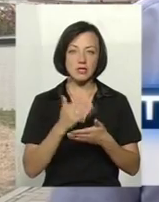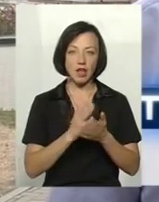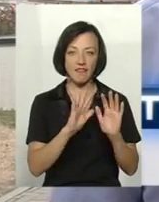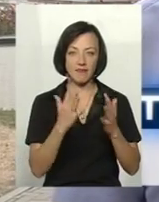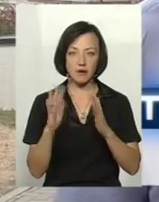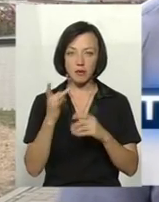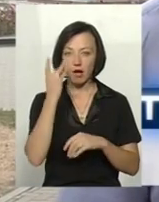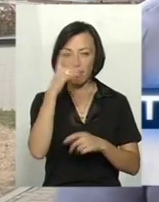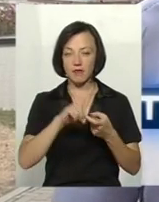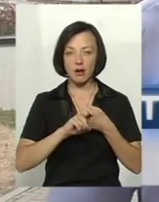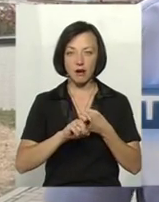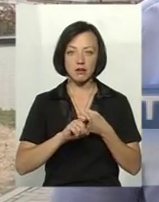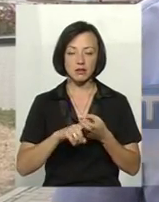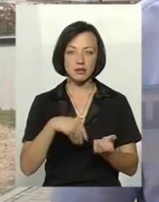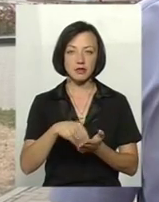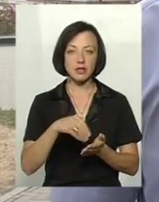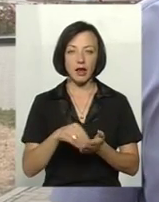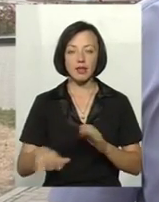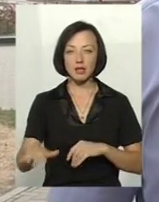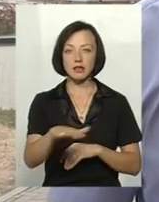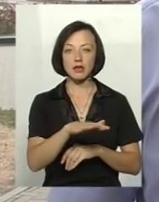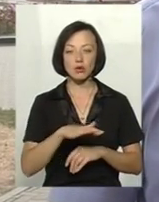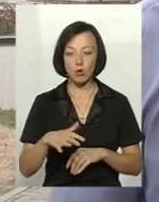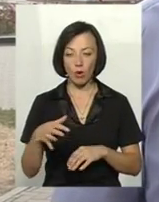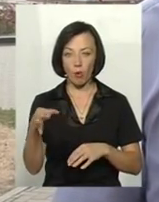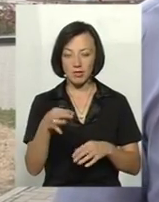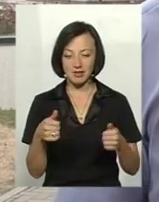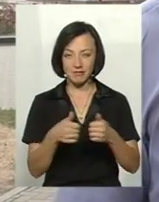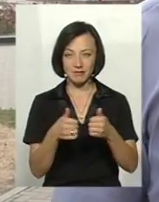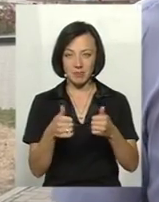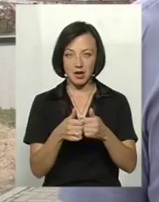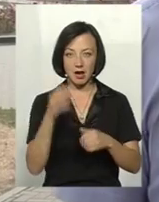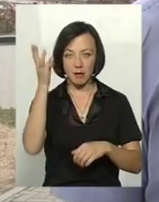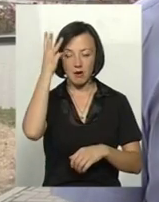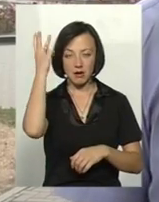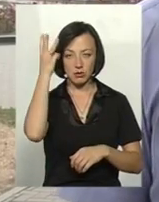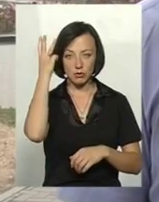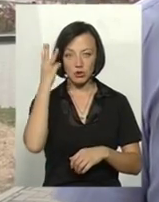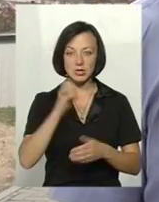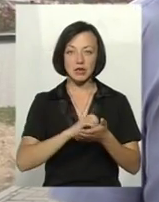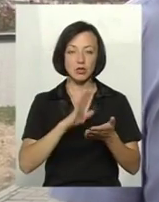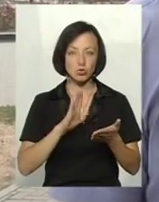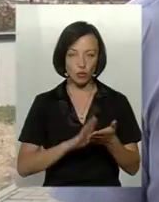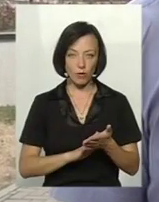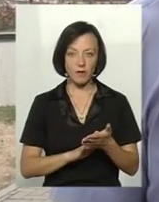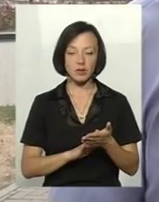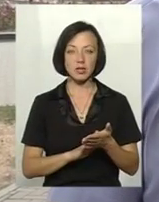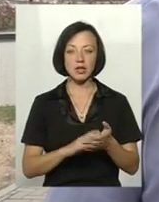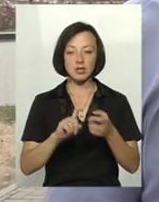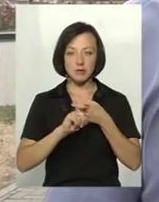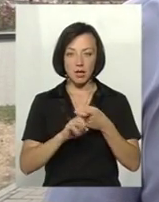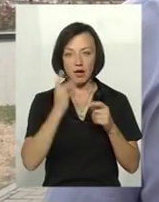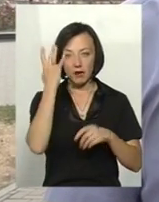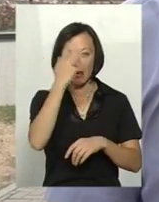африканки. Тобто на території областей, які міжують із Хмельницькою, зареєстрований збутник